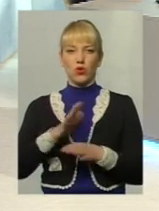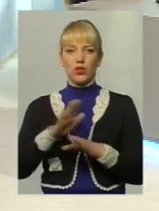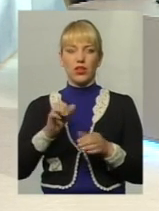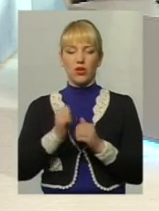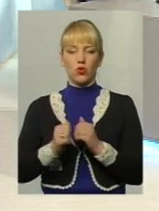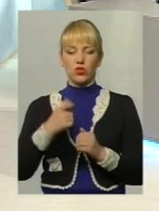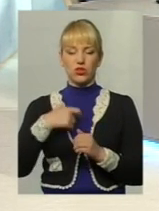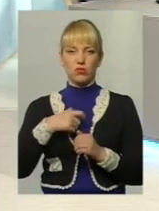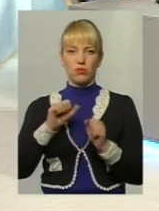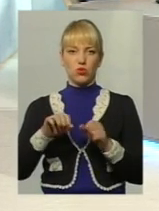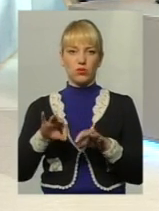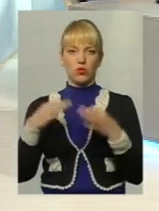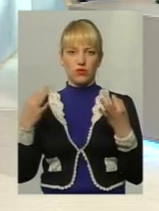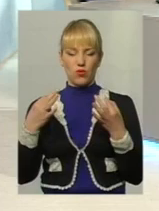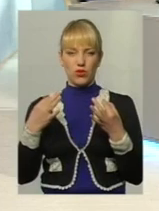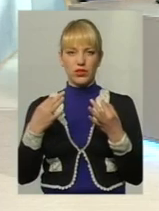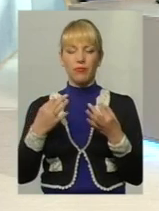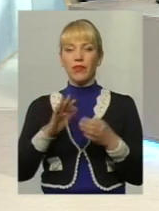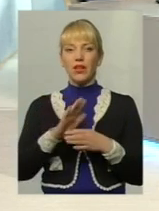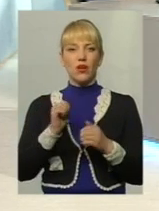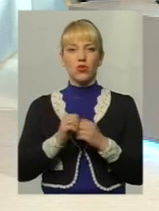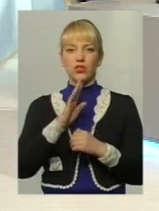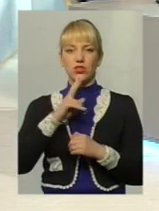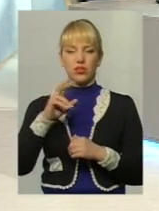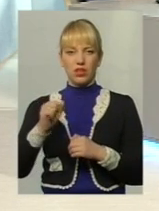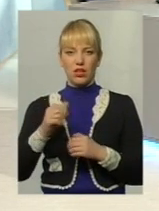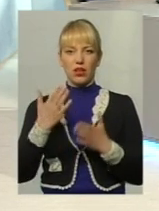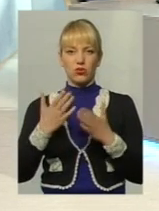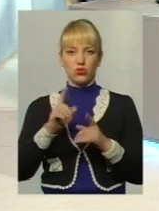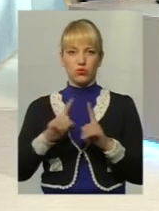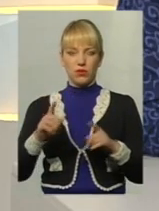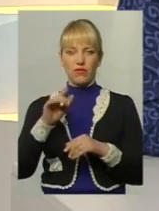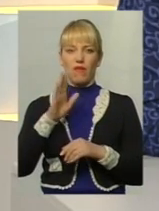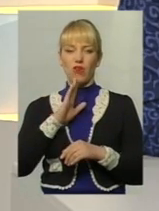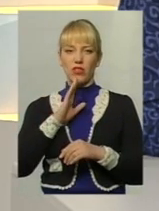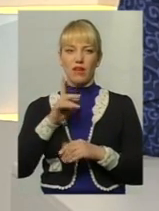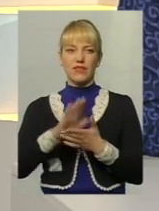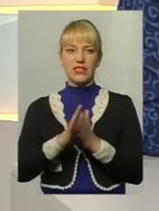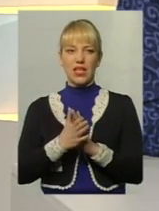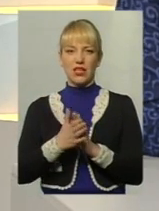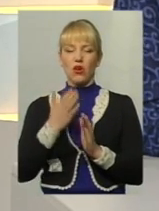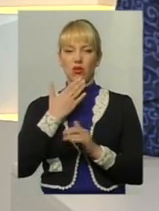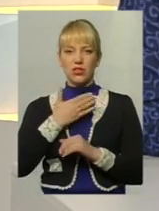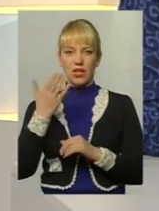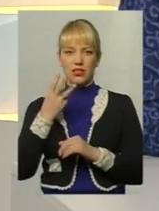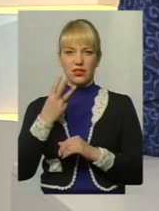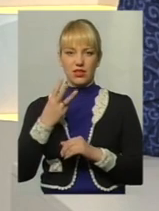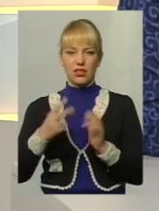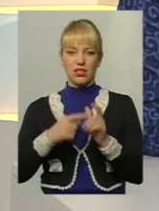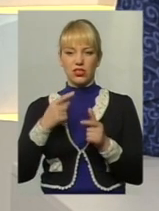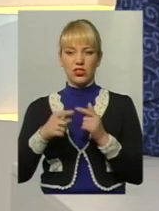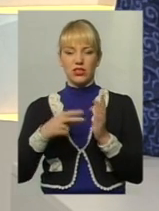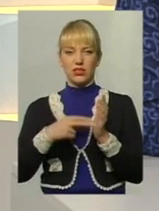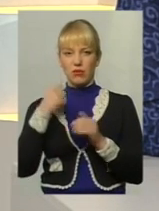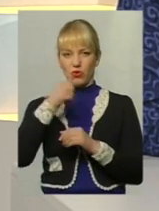кожен собі може дозволити. Не кожна жінка, особливо якщо вона останніх 3-7 років